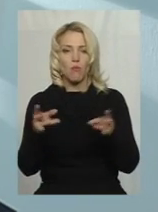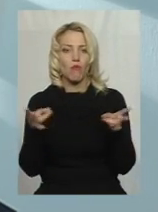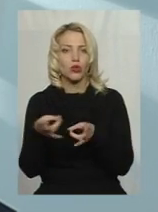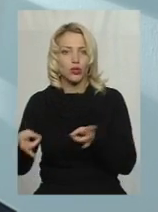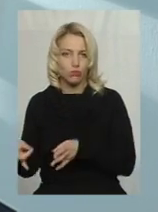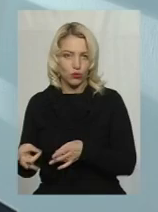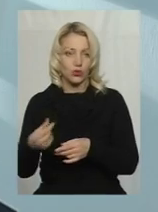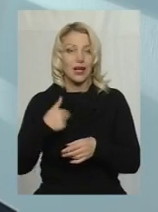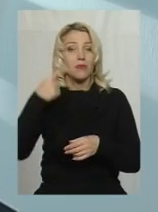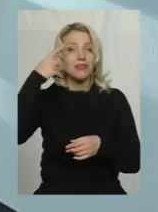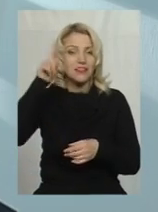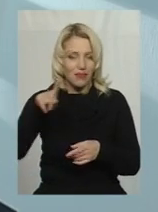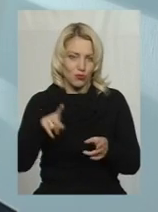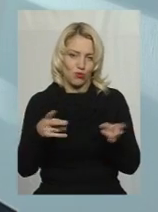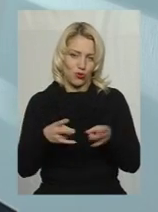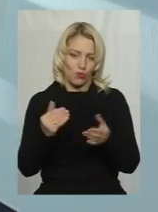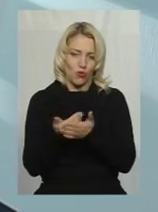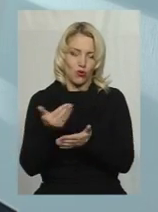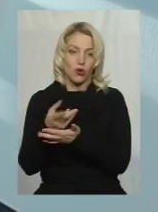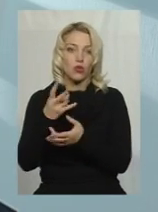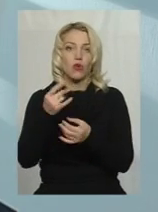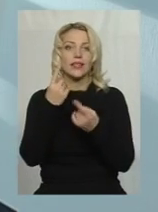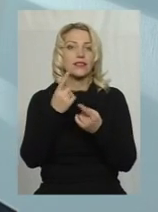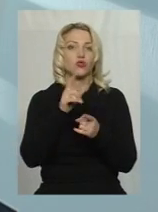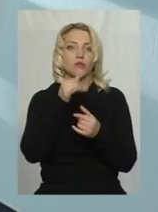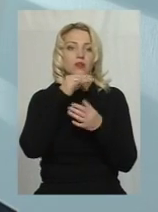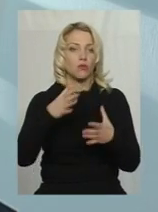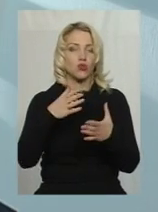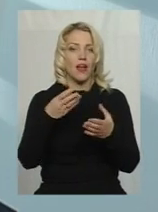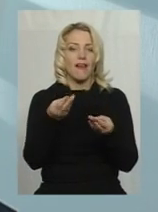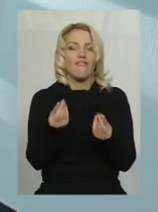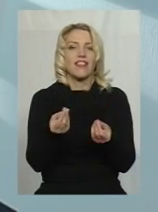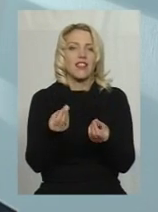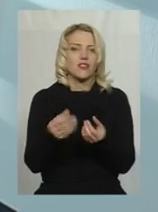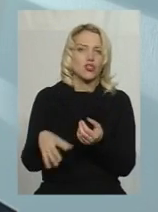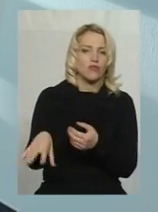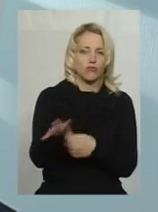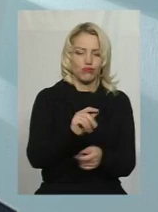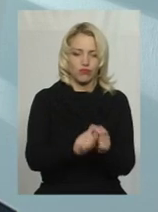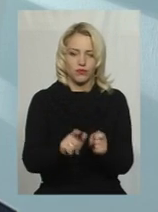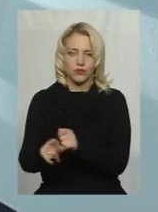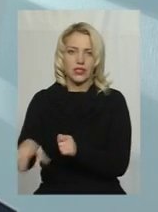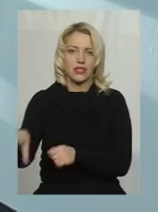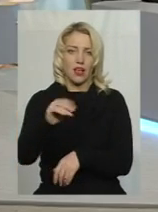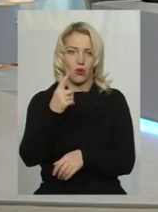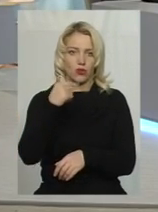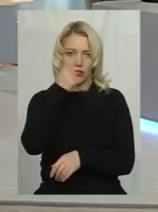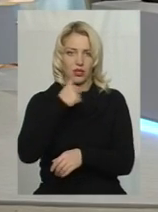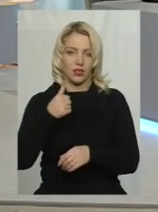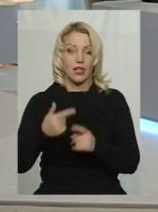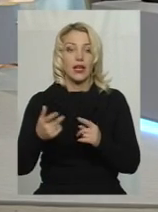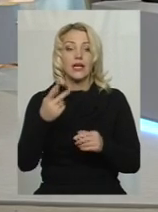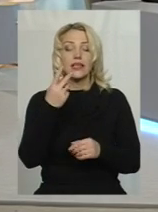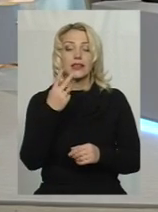принципі знаємо, що вони потребують оновлення. Єдине, що ми не можемо фінансово потягнути всі майданчики за один рік. Три